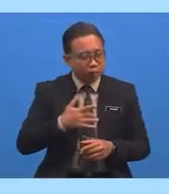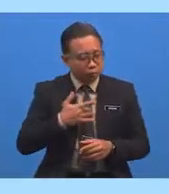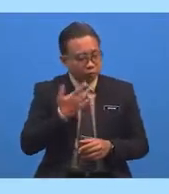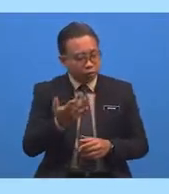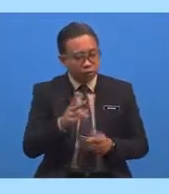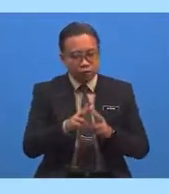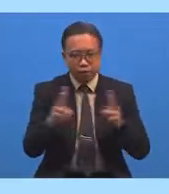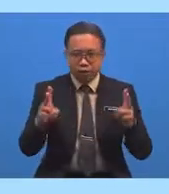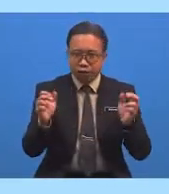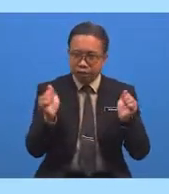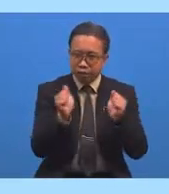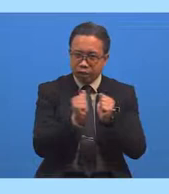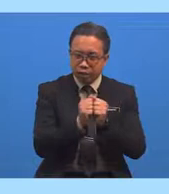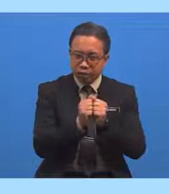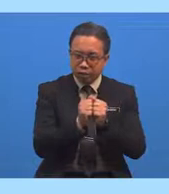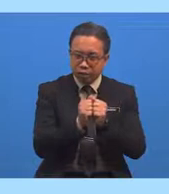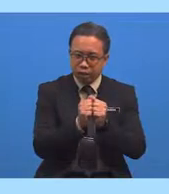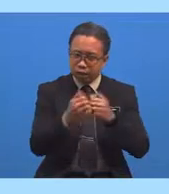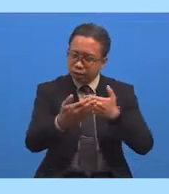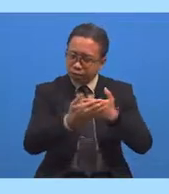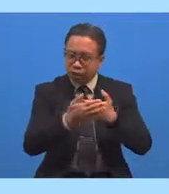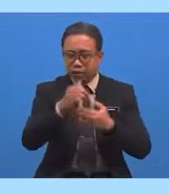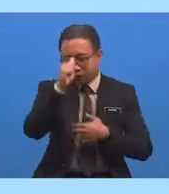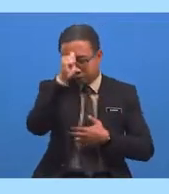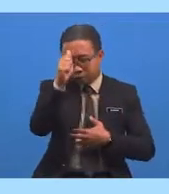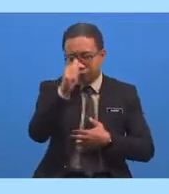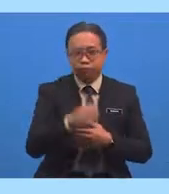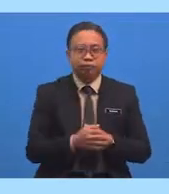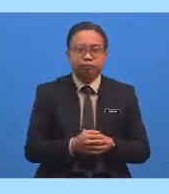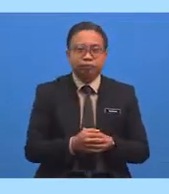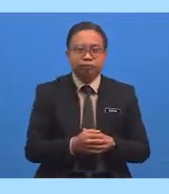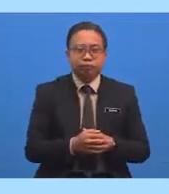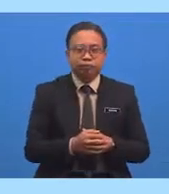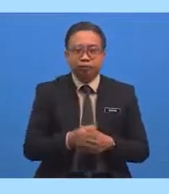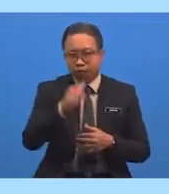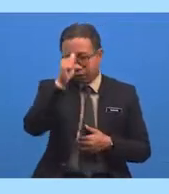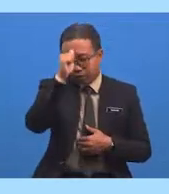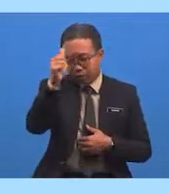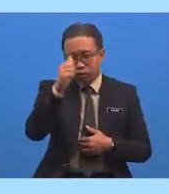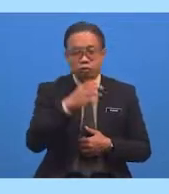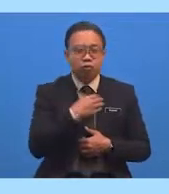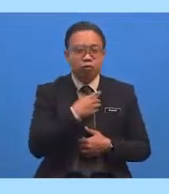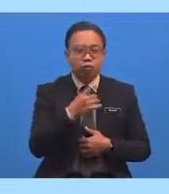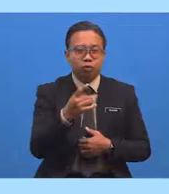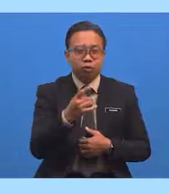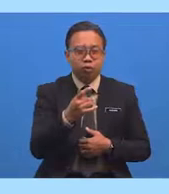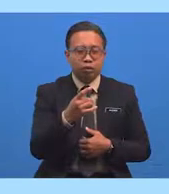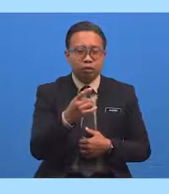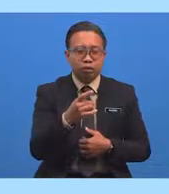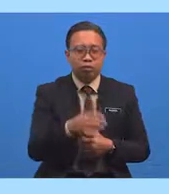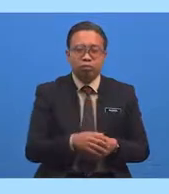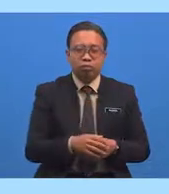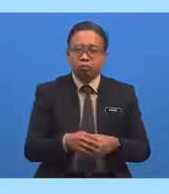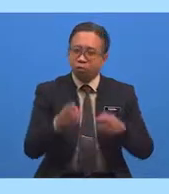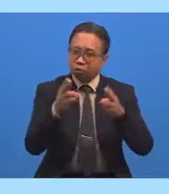sangat dekat Dengan Allah Ta'ala Allah Ta'ala Sangat suka kepada hambanya